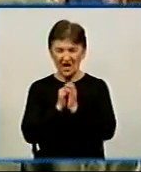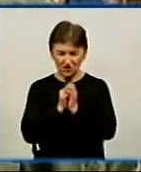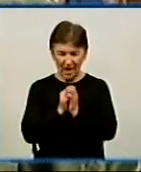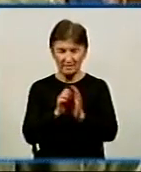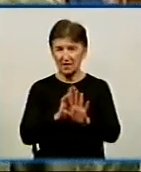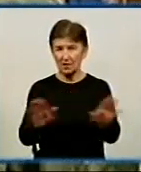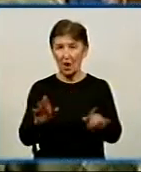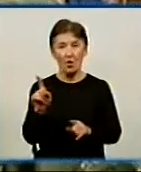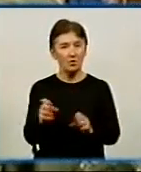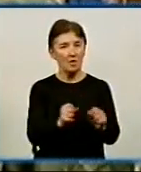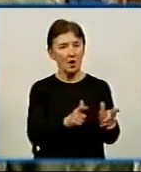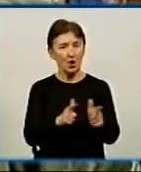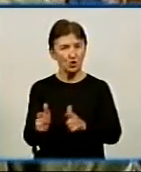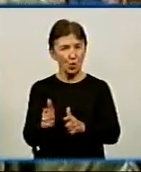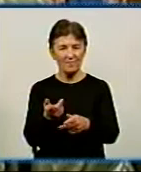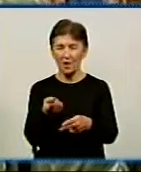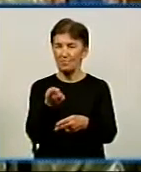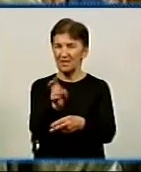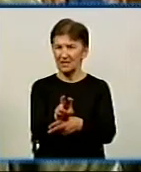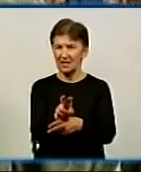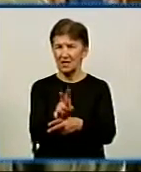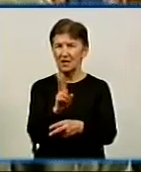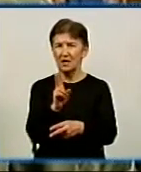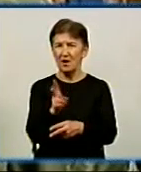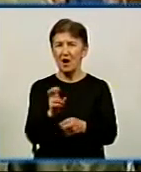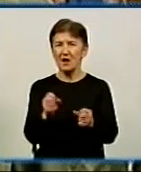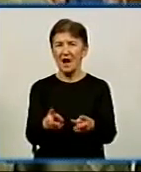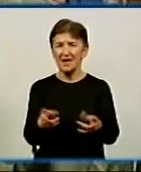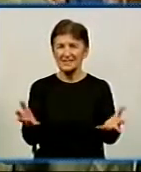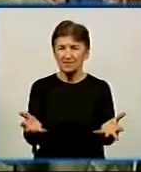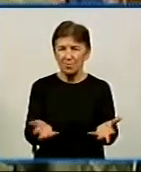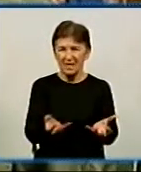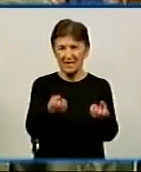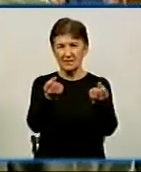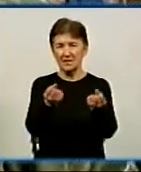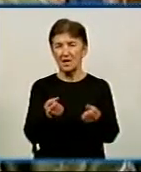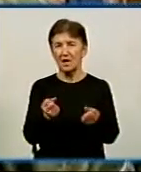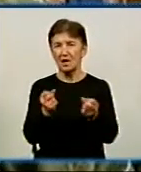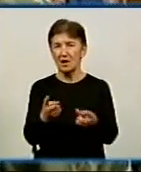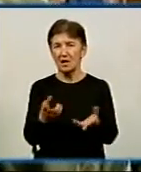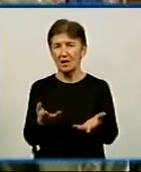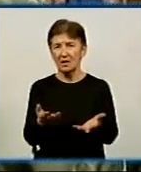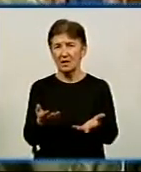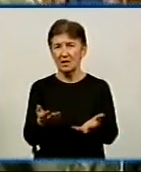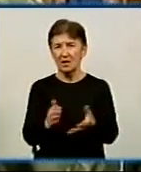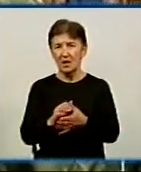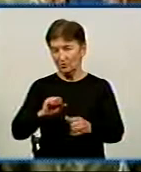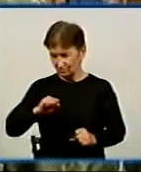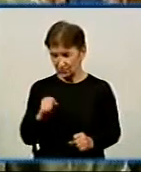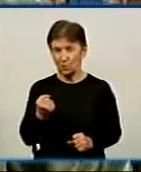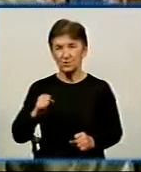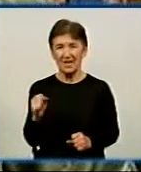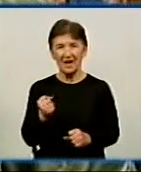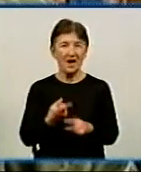готові прийти як медики, готові прийти як спасателі, готові прийти просто як друзі, мабуть.